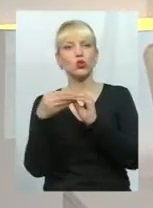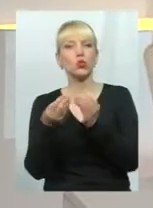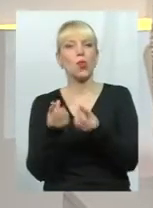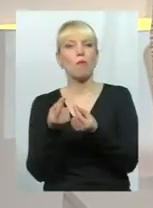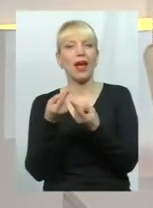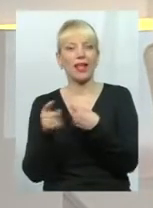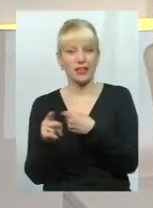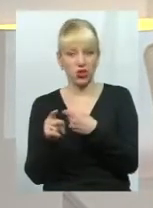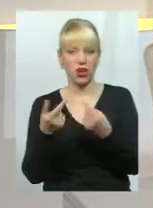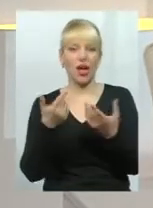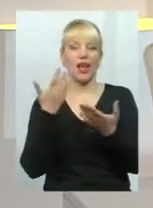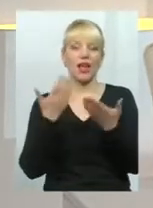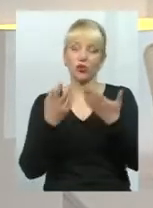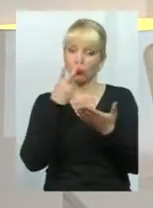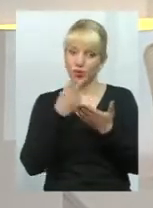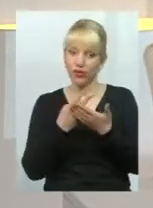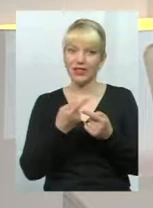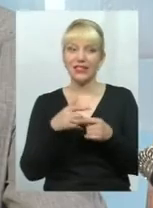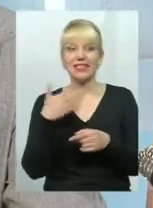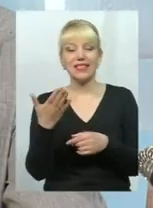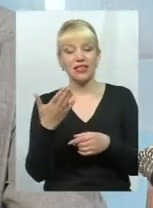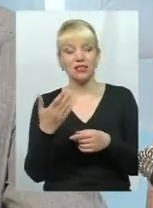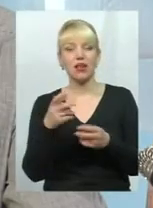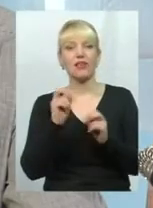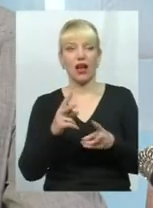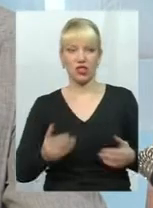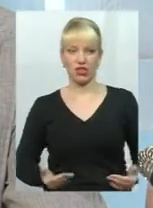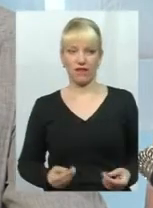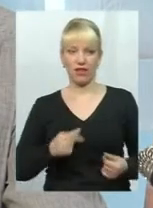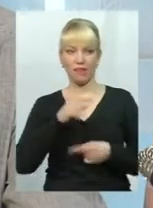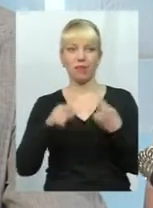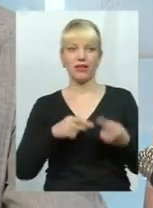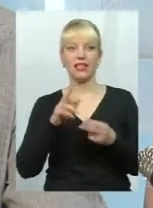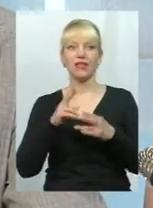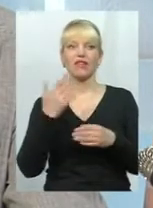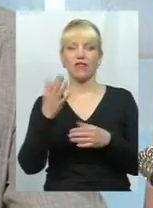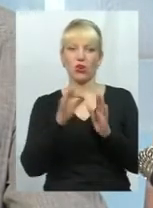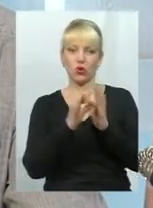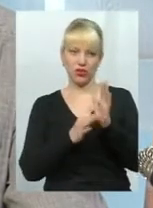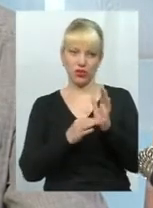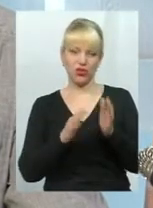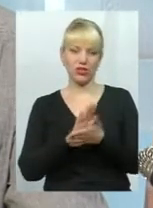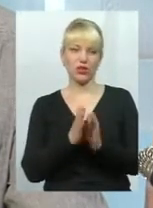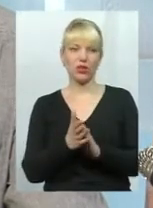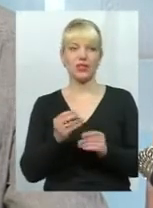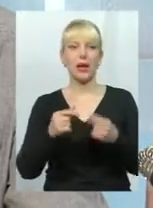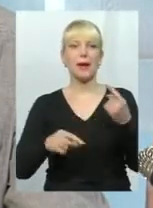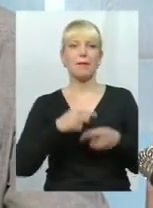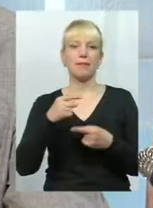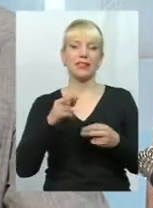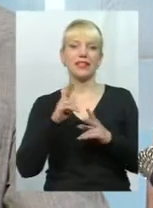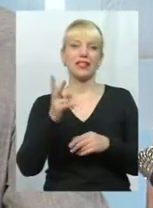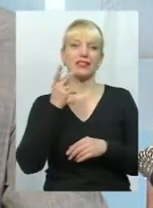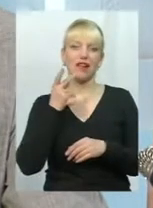Якщо глянути з цієї сторони, як живеться бізнесу? Як ви оцінюєте ситуацію? Бізнес, як завжди, радше в нашій